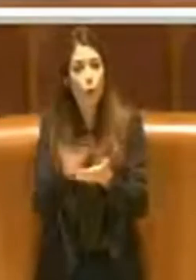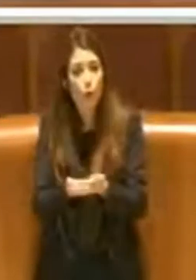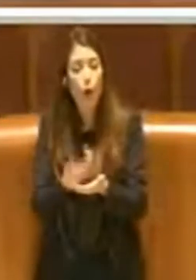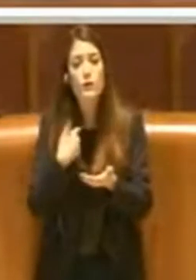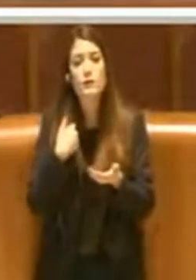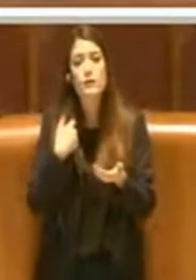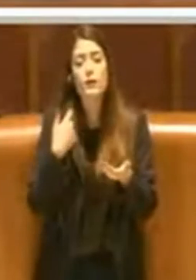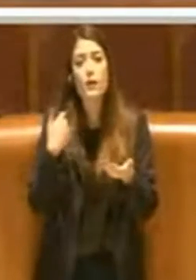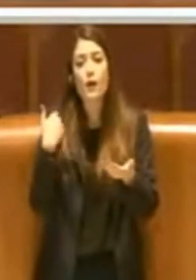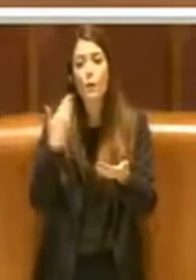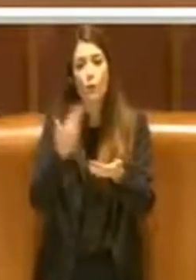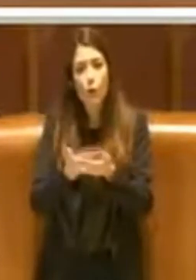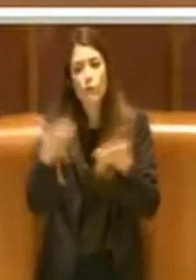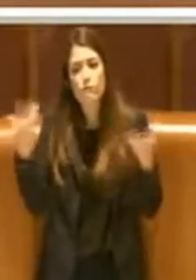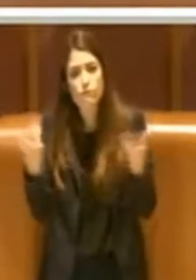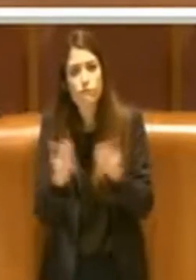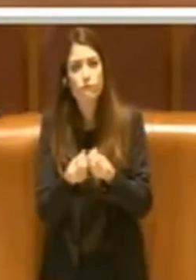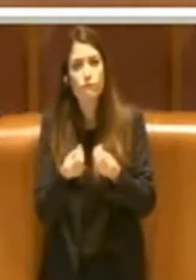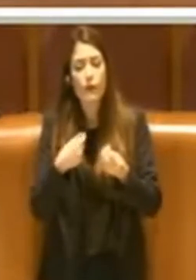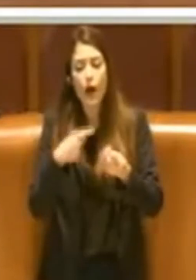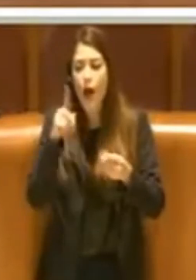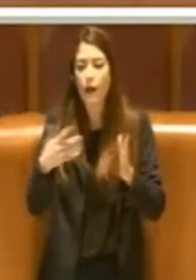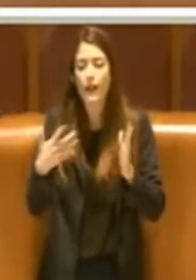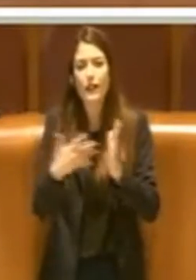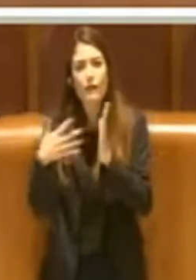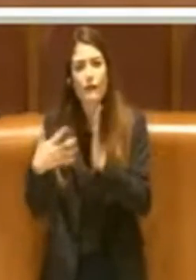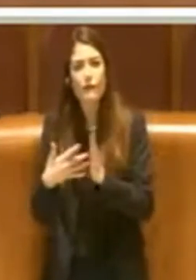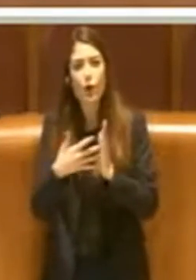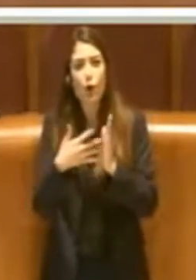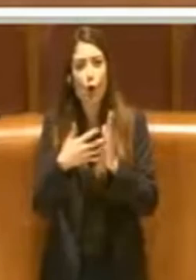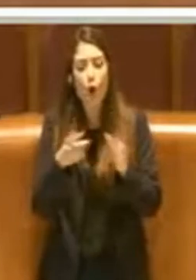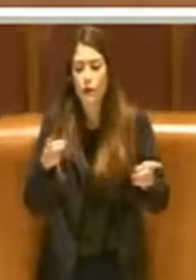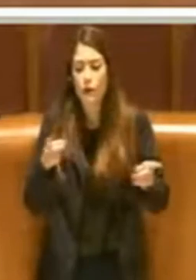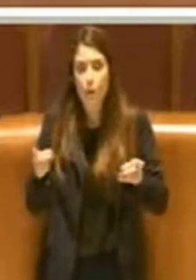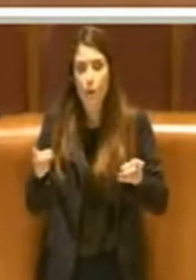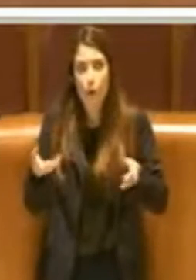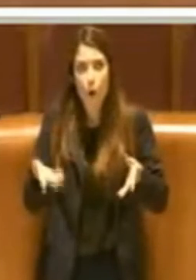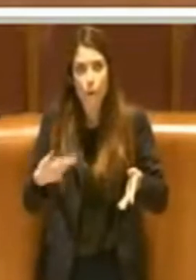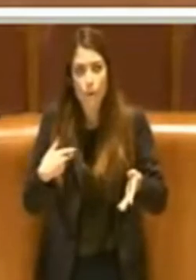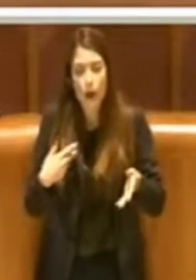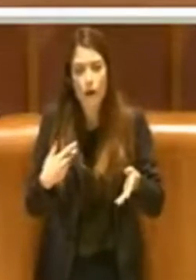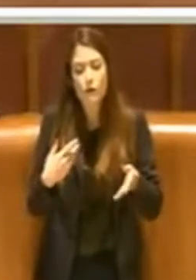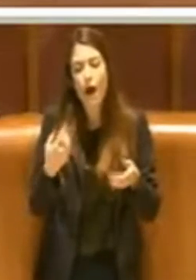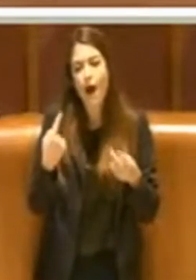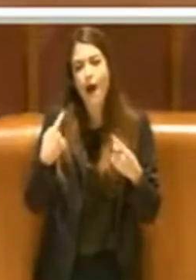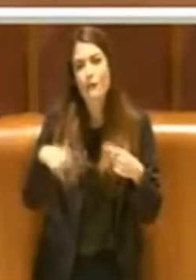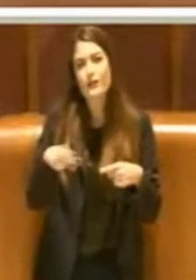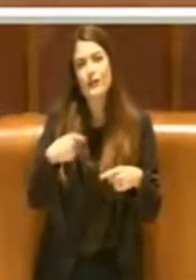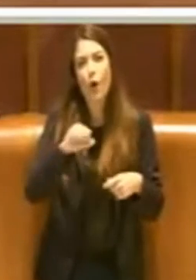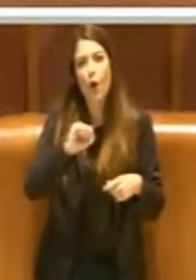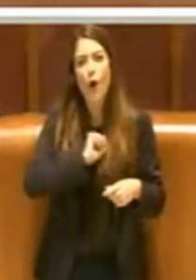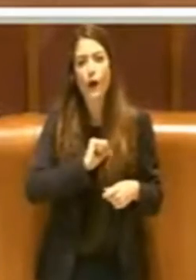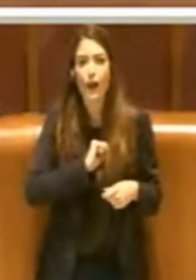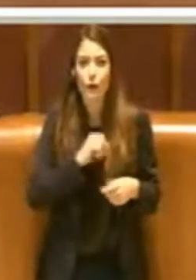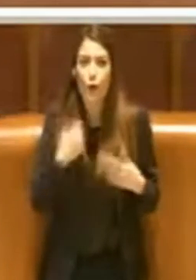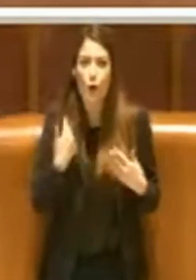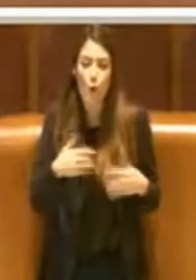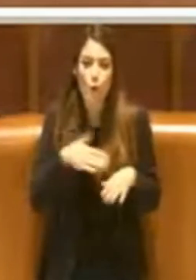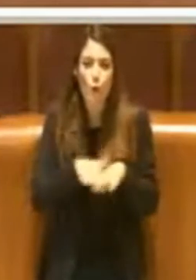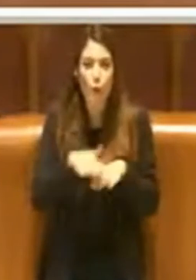insieme anche le difficoltà del momento, lo trovo un qualcosa di assolutamente utile e anche